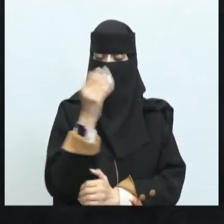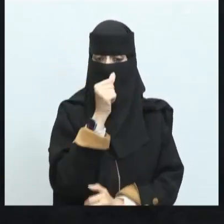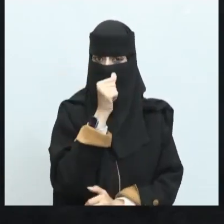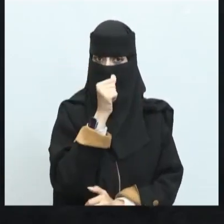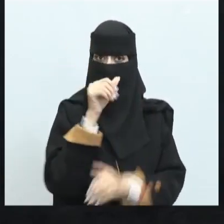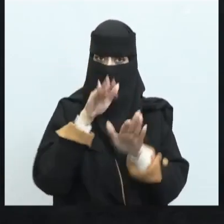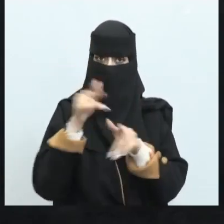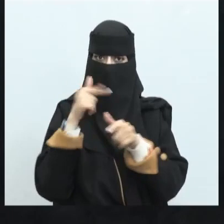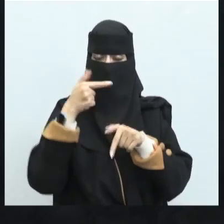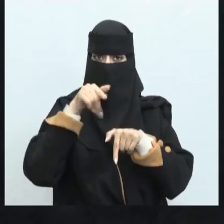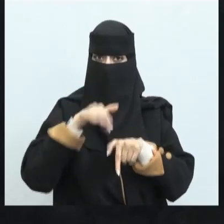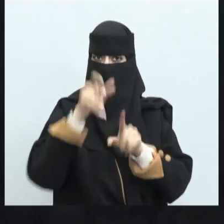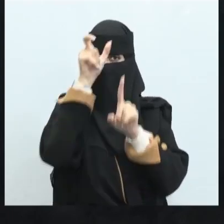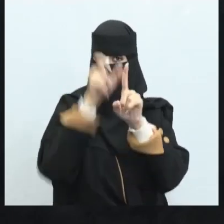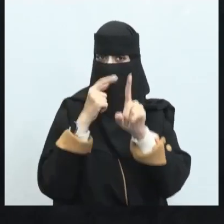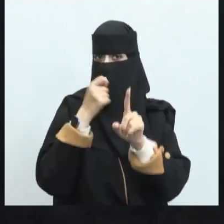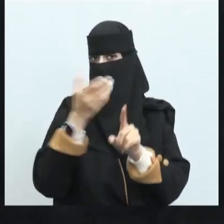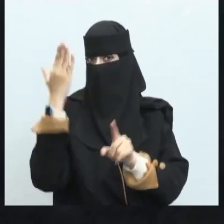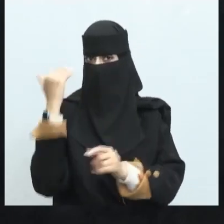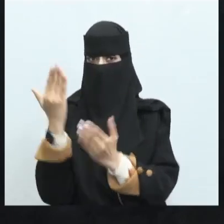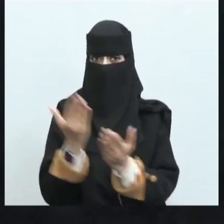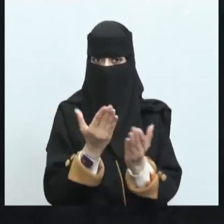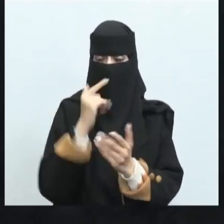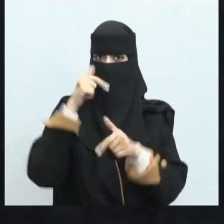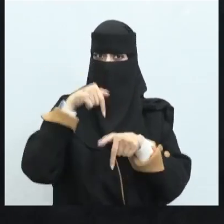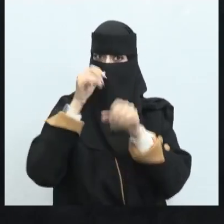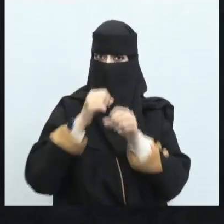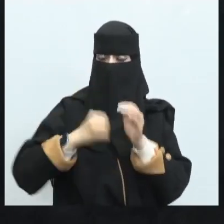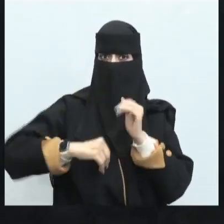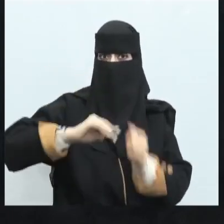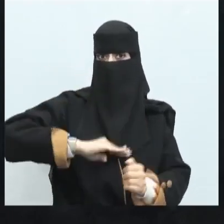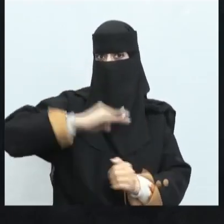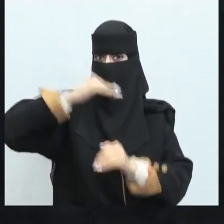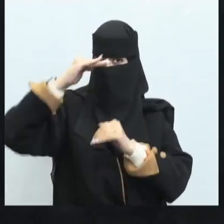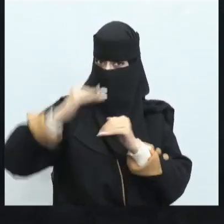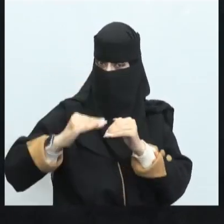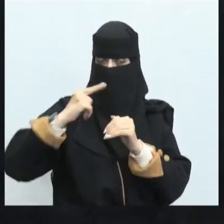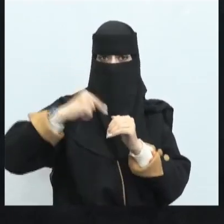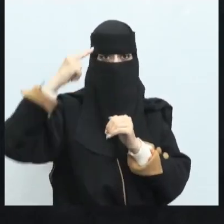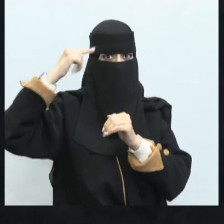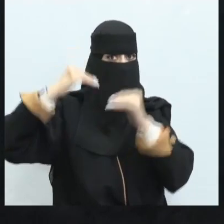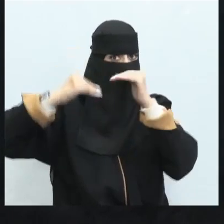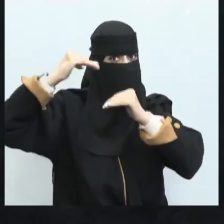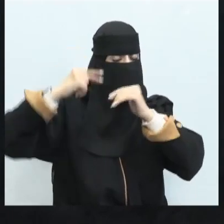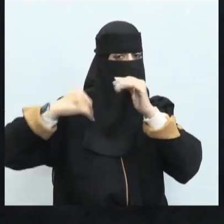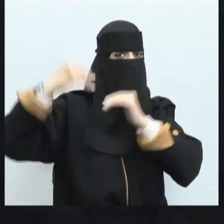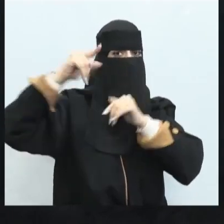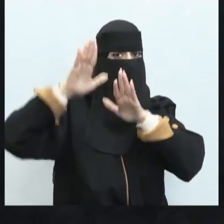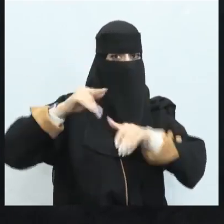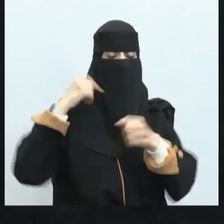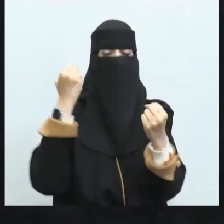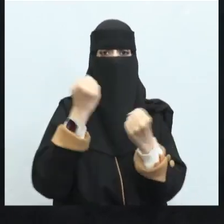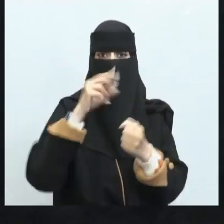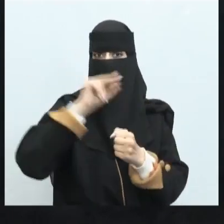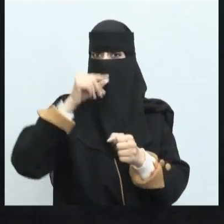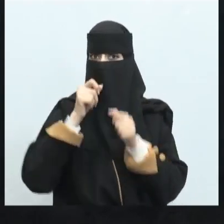حدثنا عن طرفه كيف أنه كان شاعرا مجيدا بالرغم من صغر سنه وكيف أنه أصبحت أيضا أغلب أبياته تجري مجرى